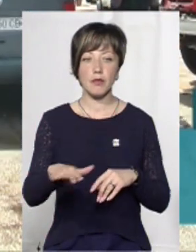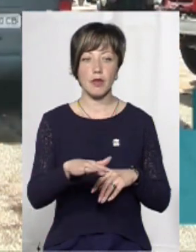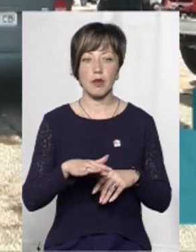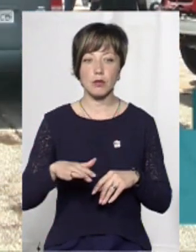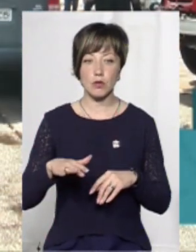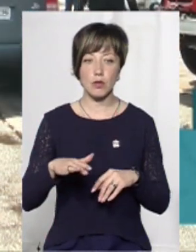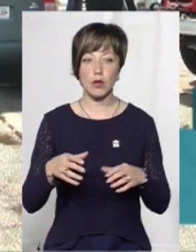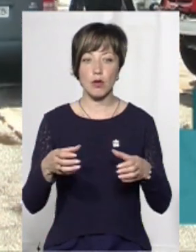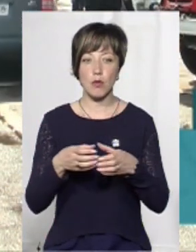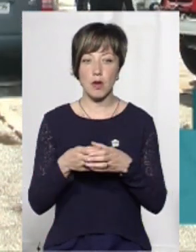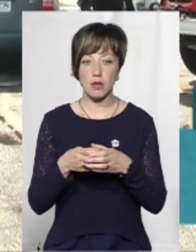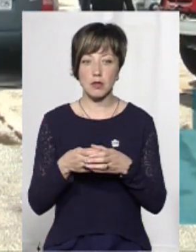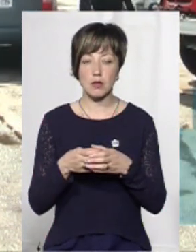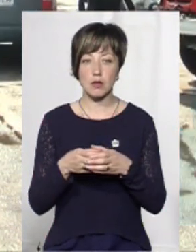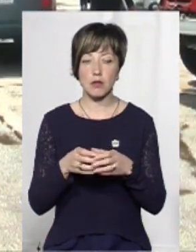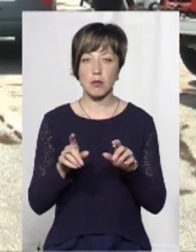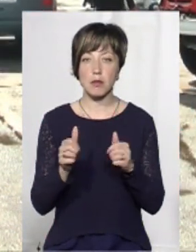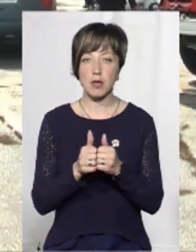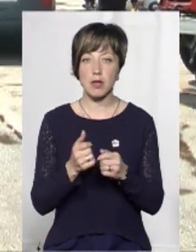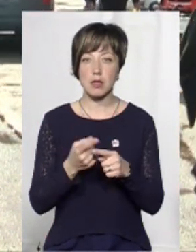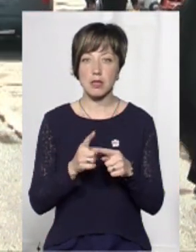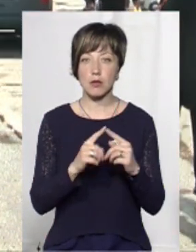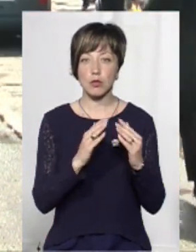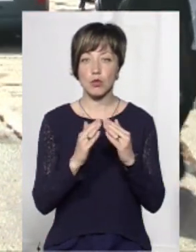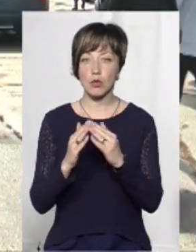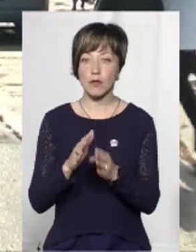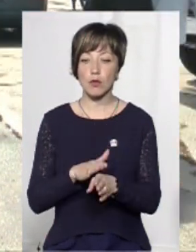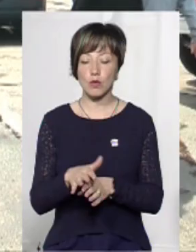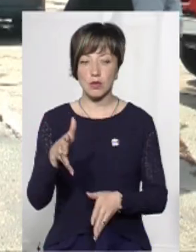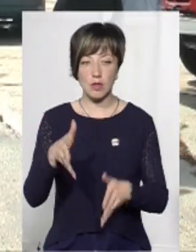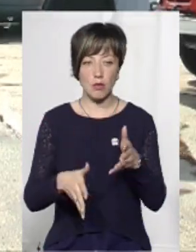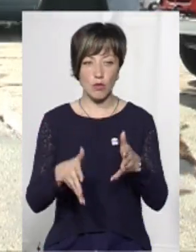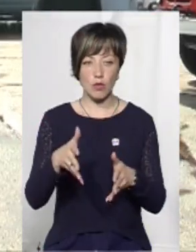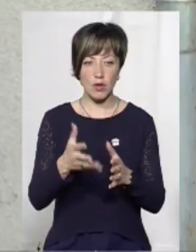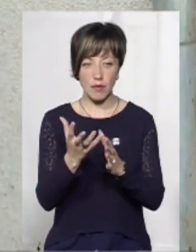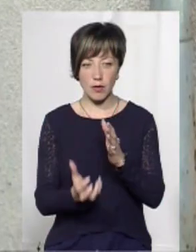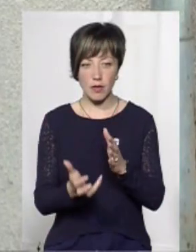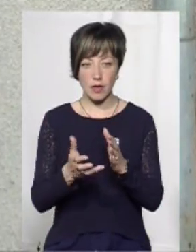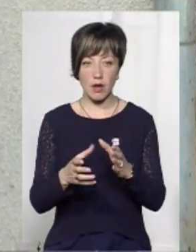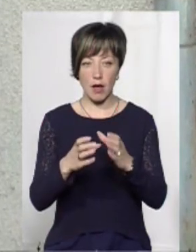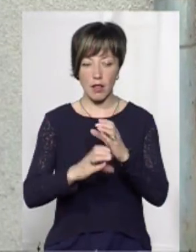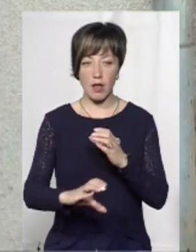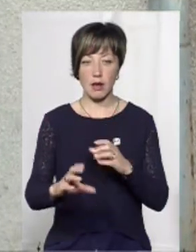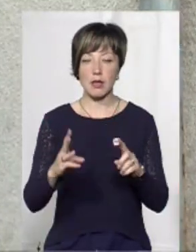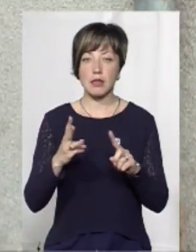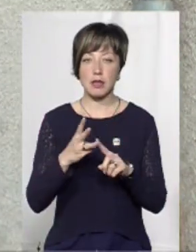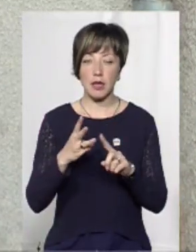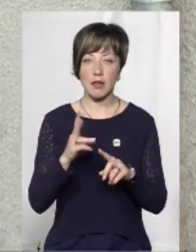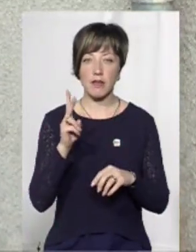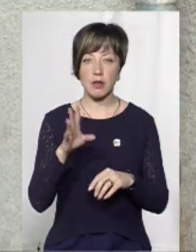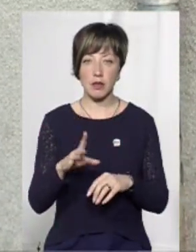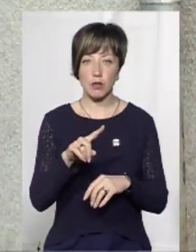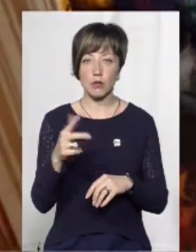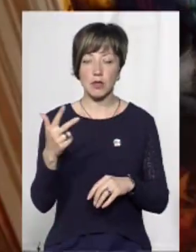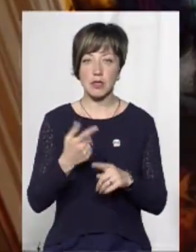громади, особливо біля цих будинків, відбулося замулення відвідних каналів. У третій квартирі будинку за номером